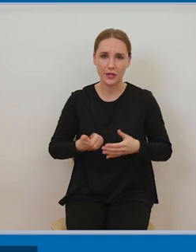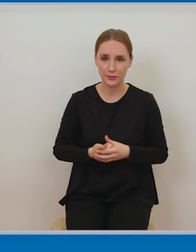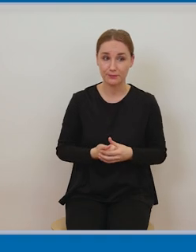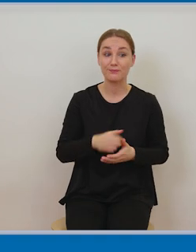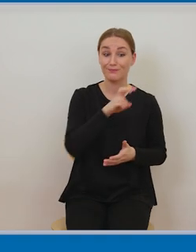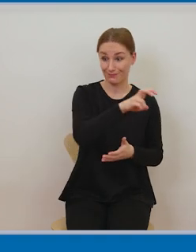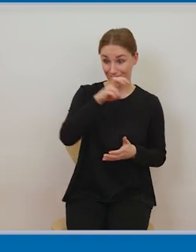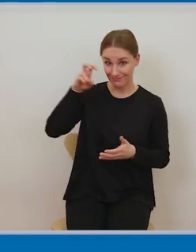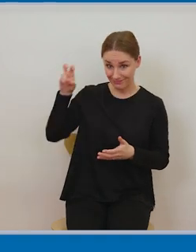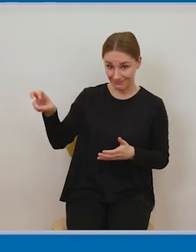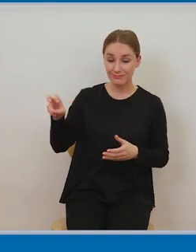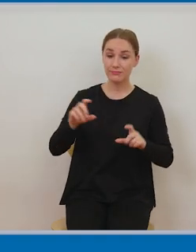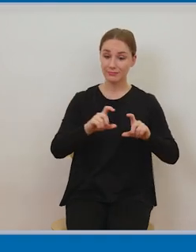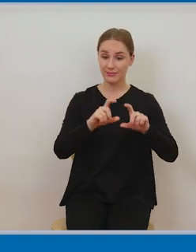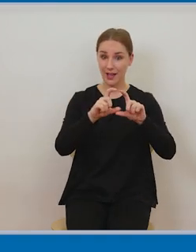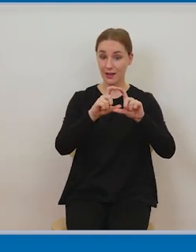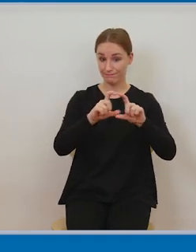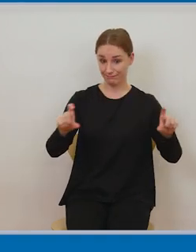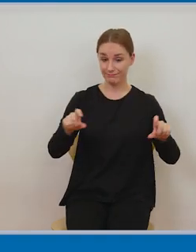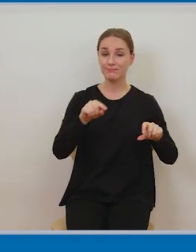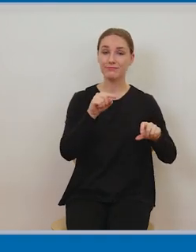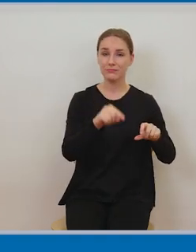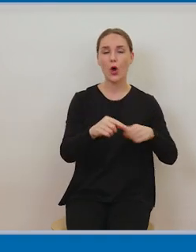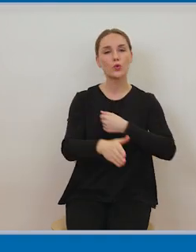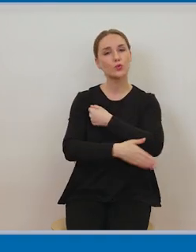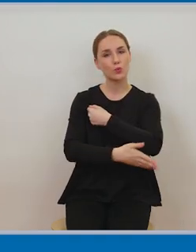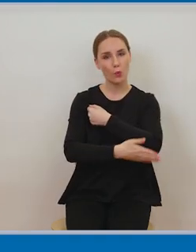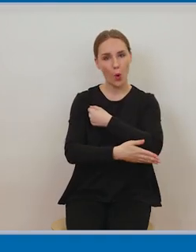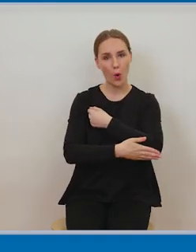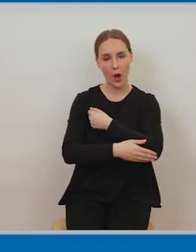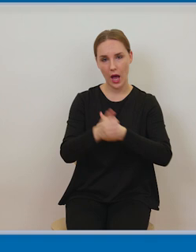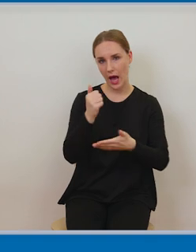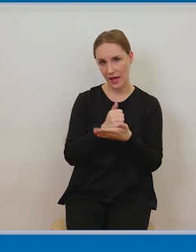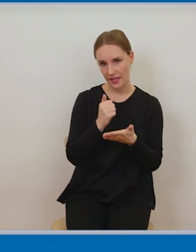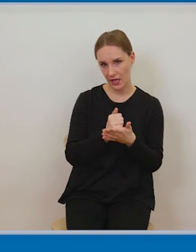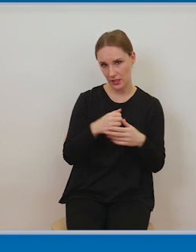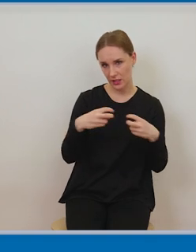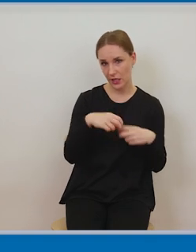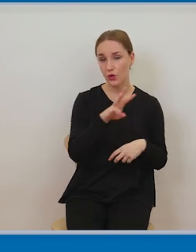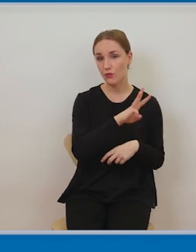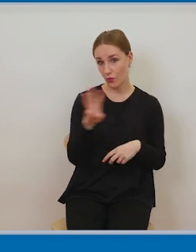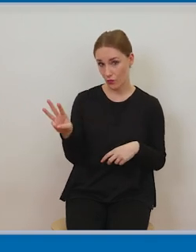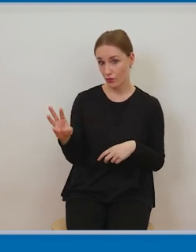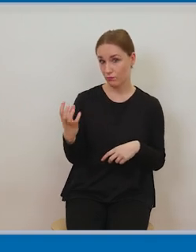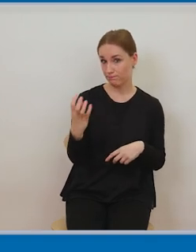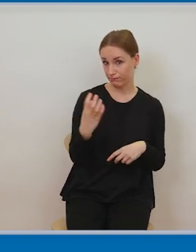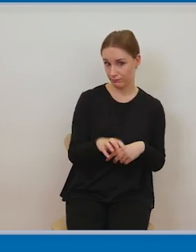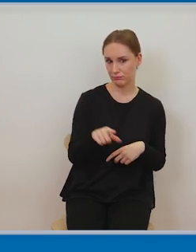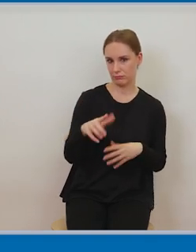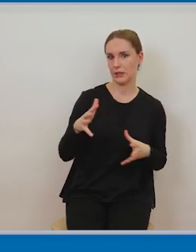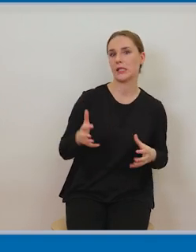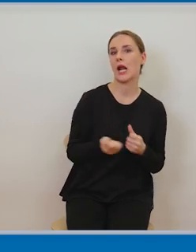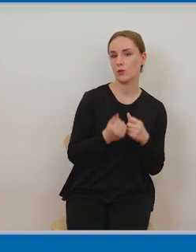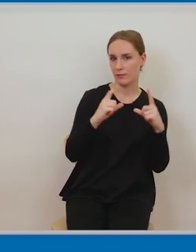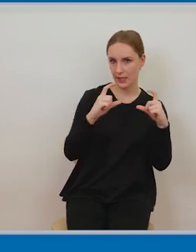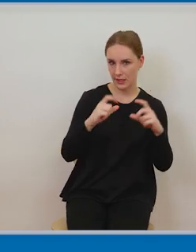źródło, podała adres strony internetowej, w której to zdjęcie zostało pobrane. Natomiast niestety nie podała informacji